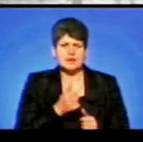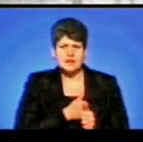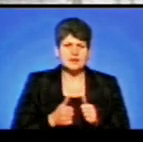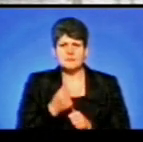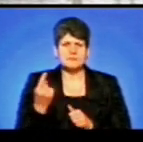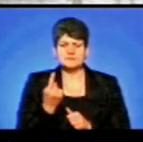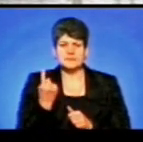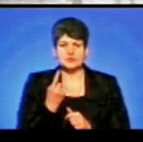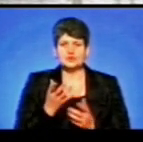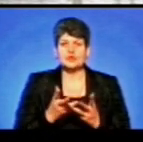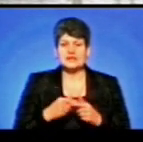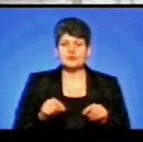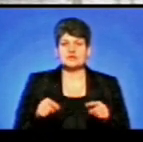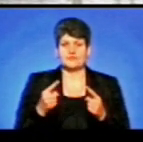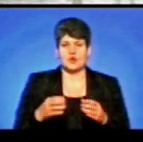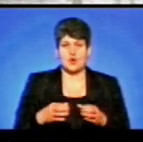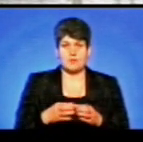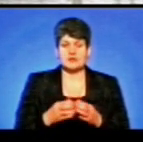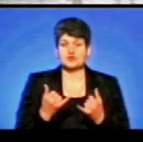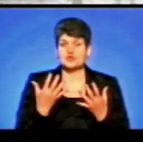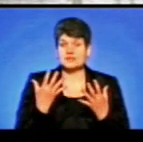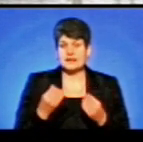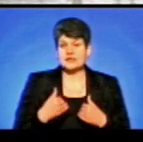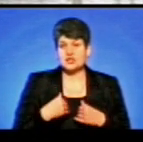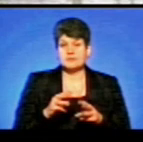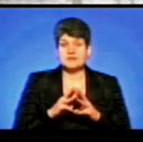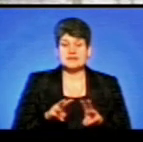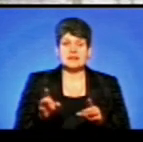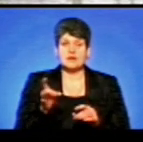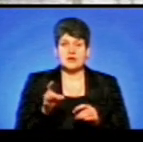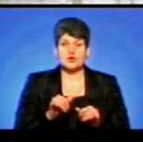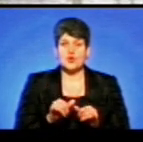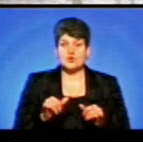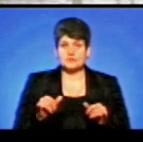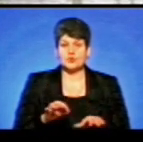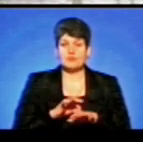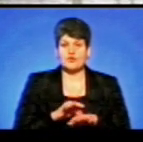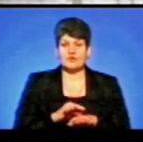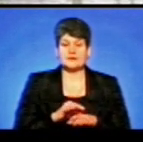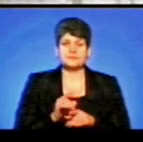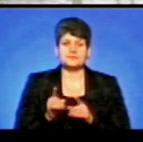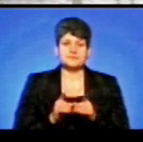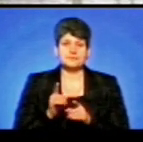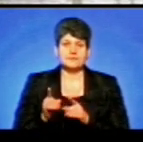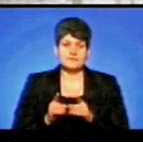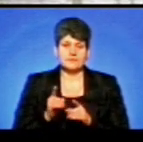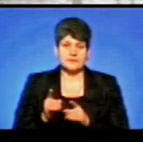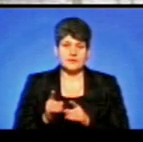позиції щодо кількості утворених громад. На сьогоднішній день нашим Міністерством регіонального розвитку проводиться рейтингування процесів